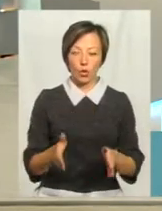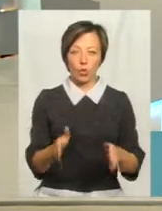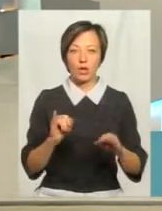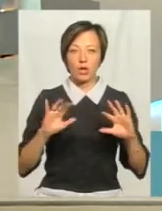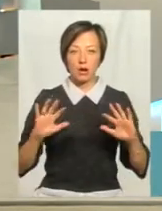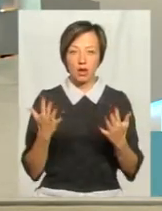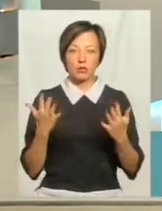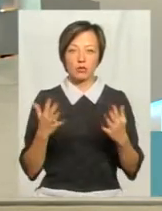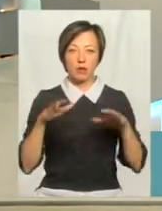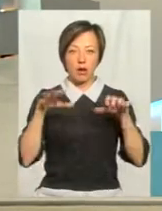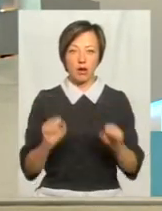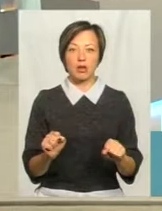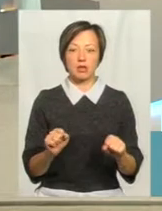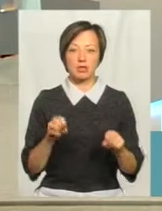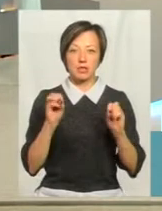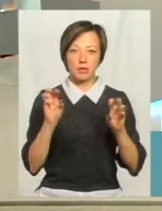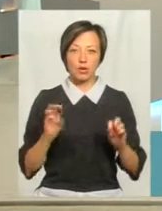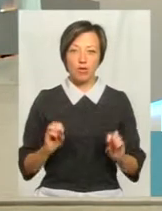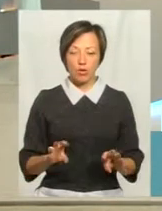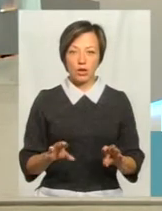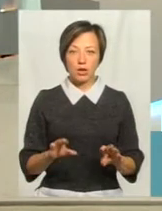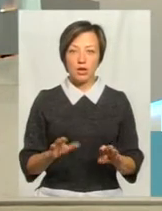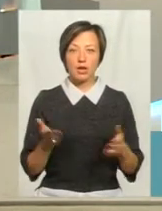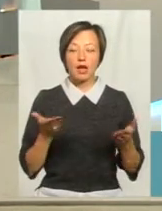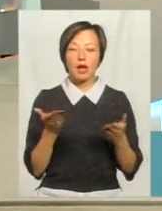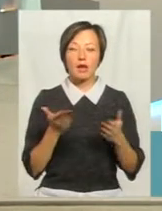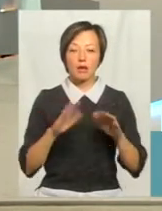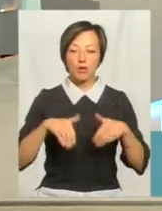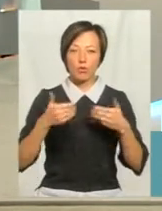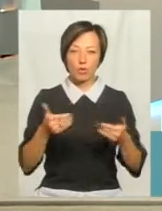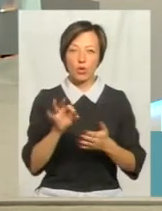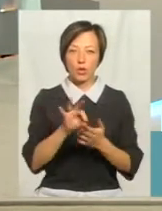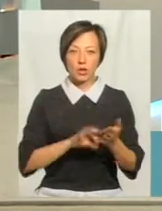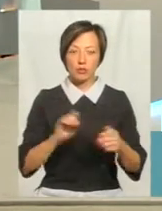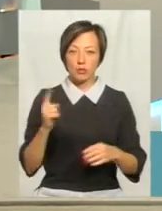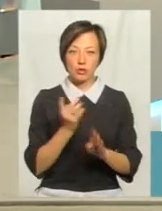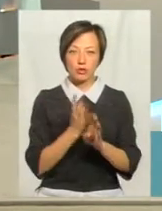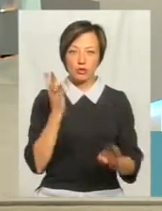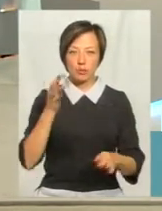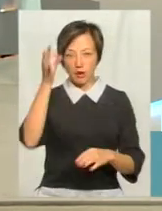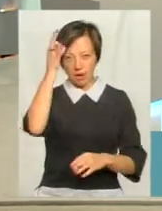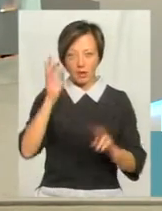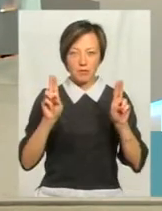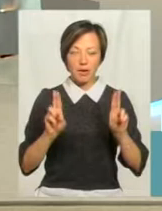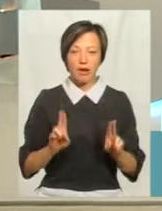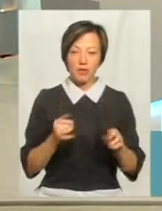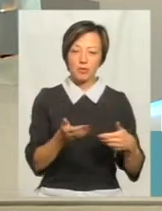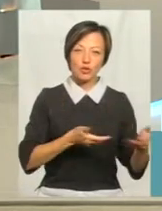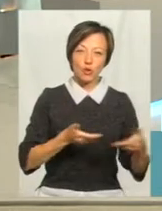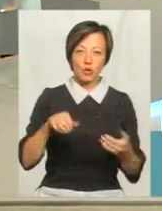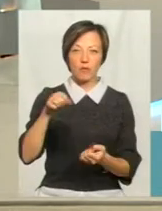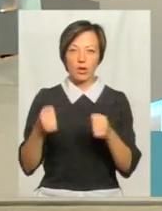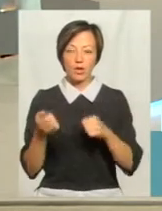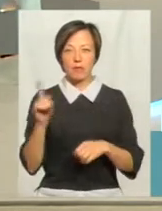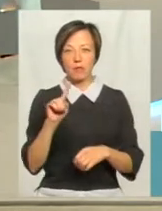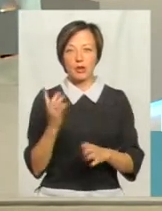і раптом гасне світлофор. От які порекомендуєте одразу, в першу чергу, пригадати правила і пішоходам, і водіям?